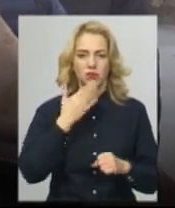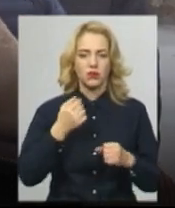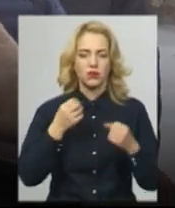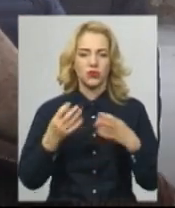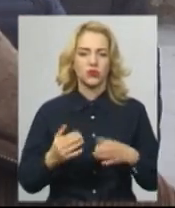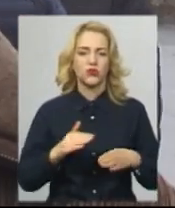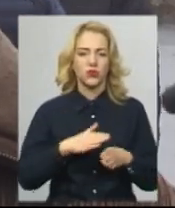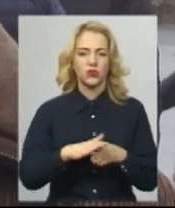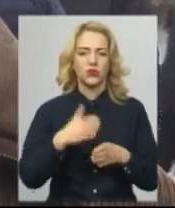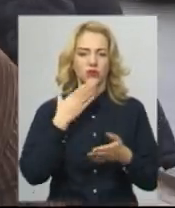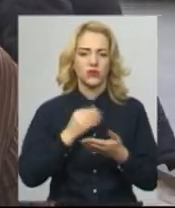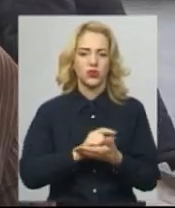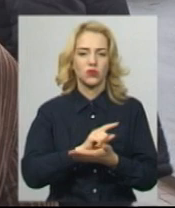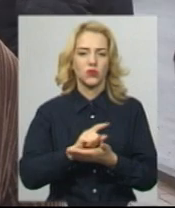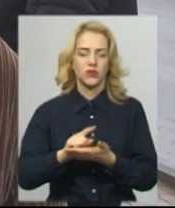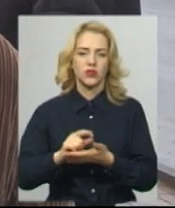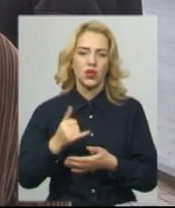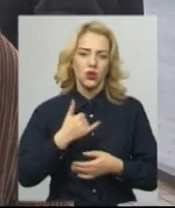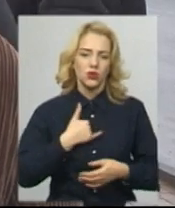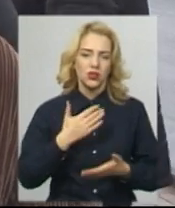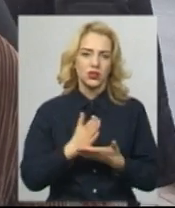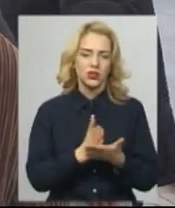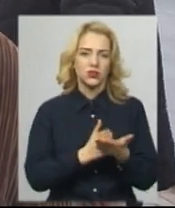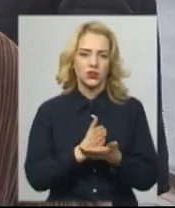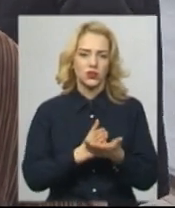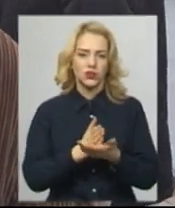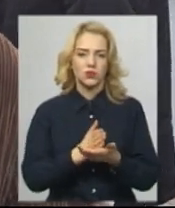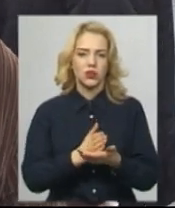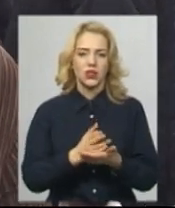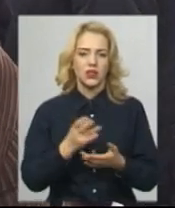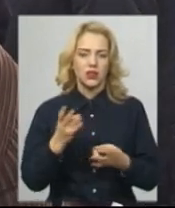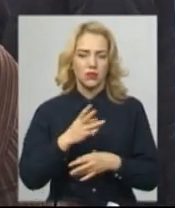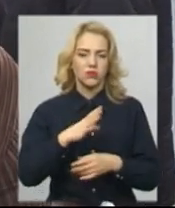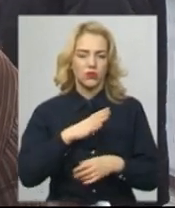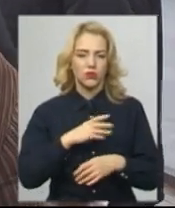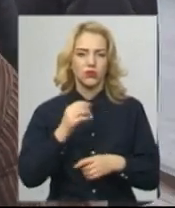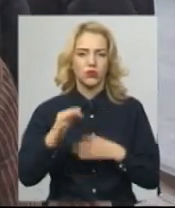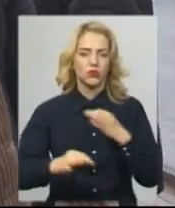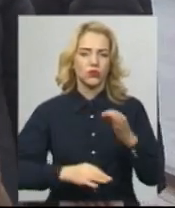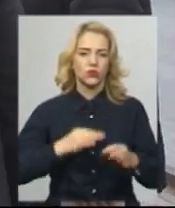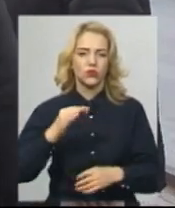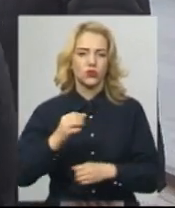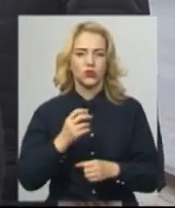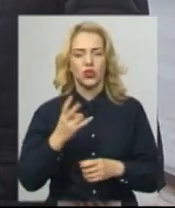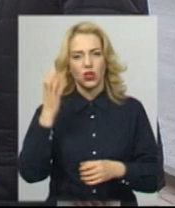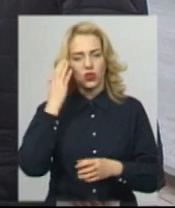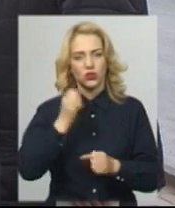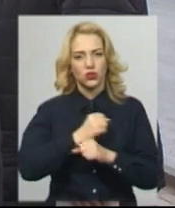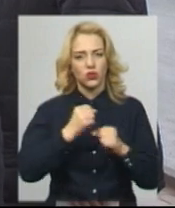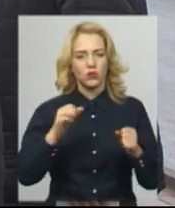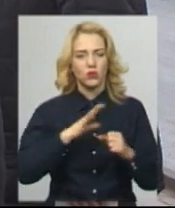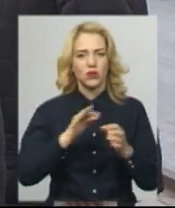виконували свої обов'язки. В нашій службі прийшлося нести круглосуточно. Чорнобиль був теж